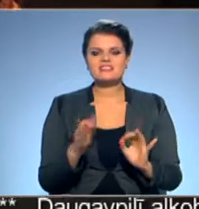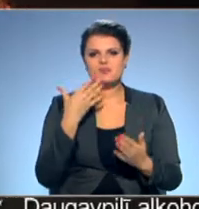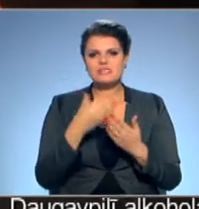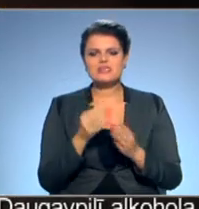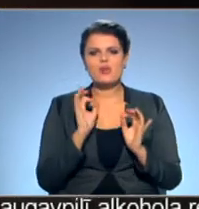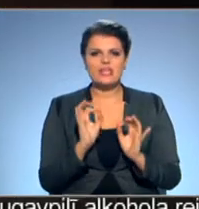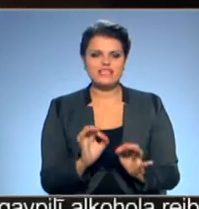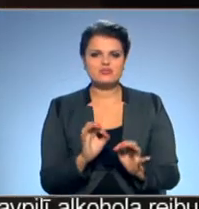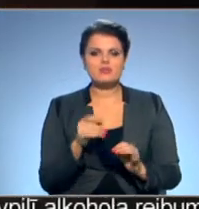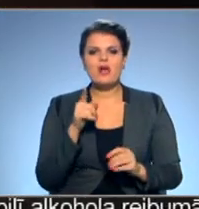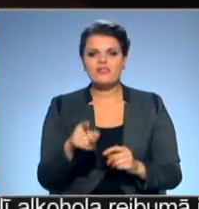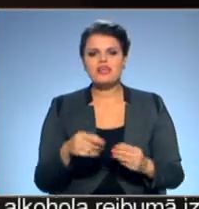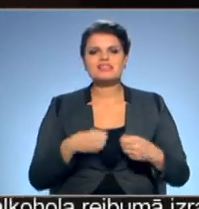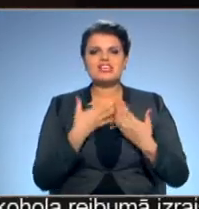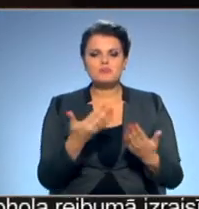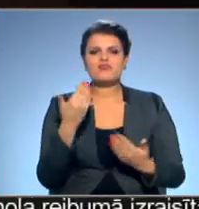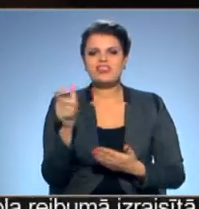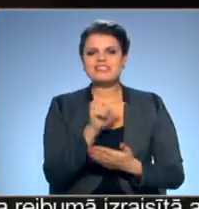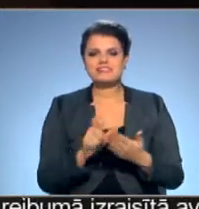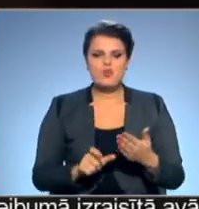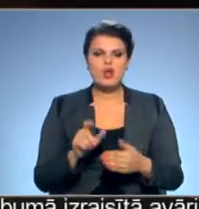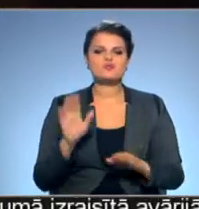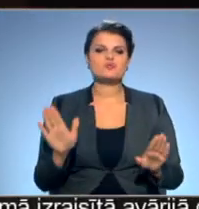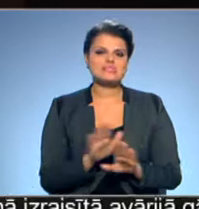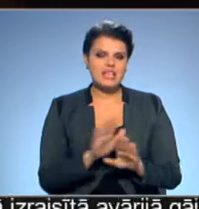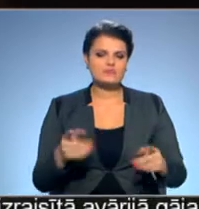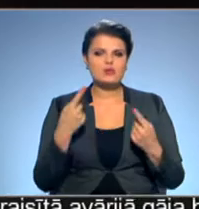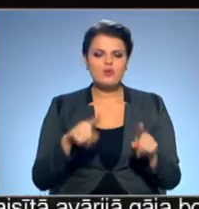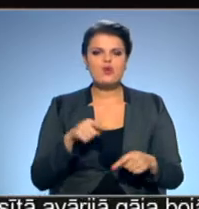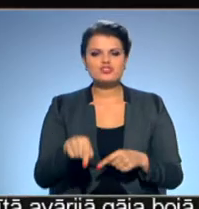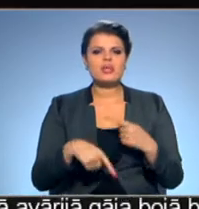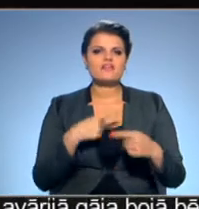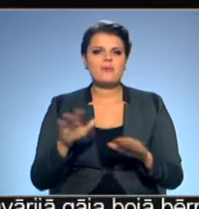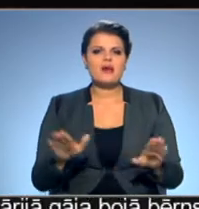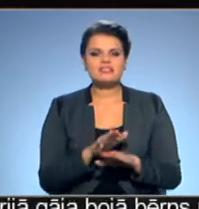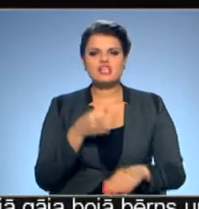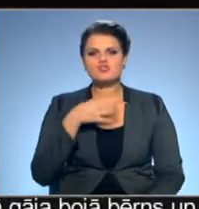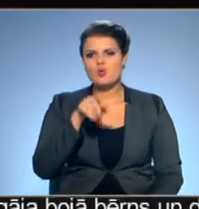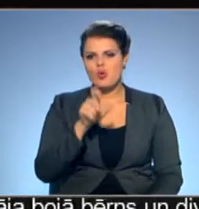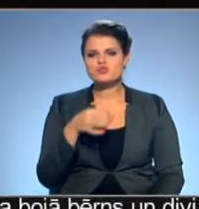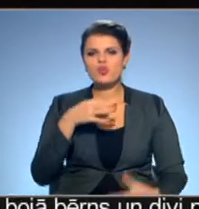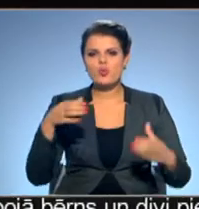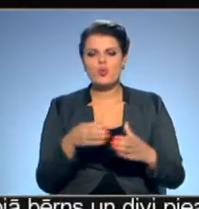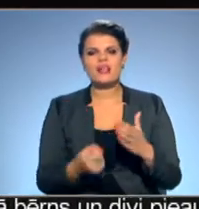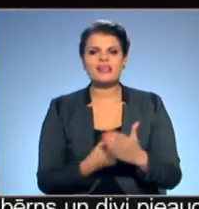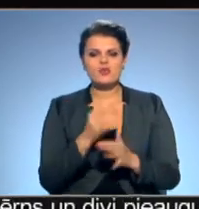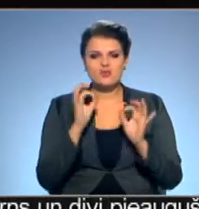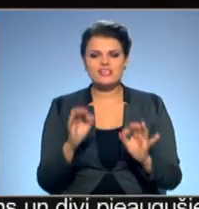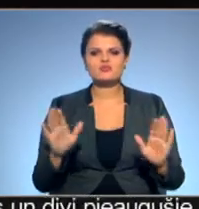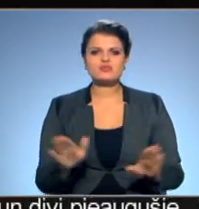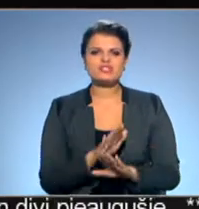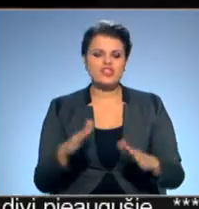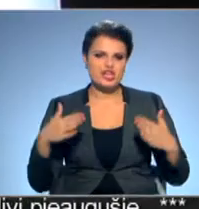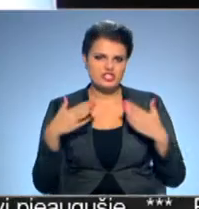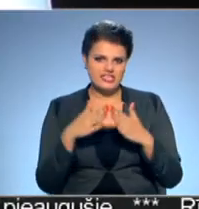savu īstumu. Tas izpaužas viņa dzējā un dziesmās, ko aizputē izdziet gan solisti, gan kori, redot īstus dziedāšanas